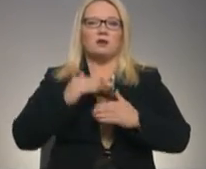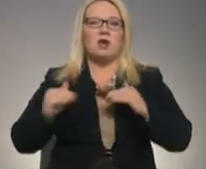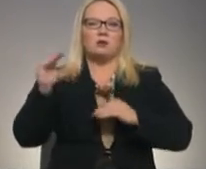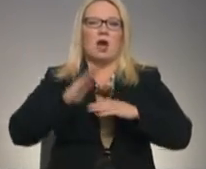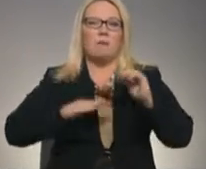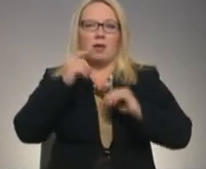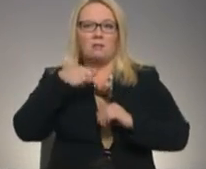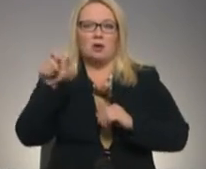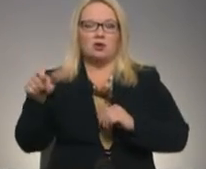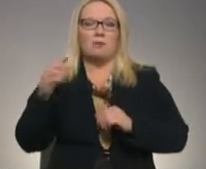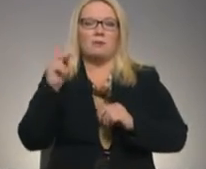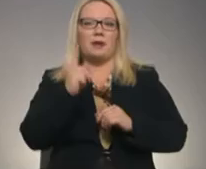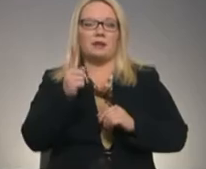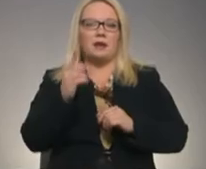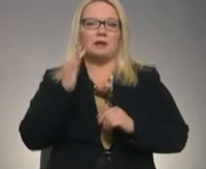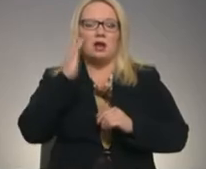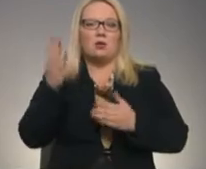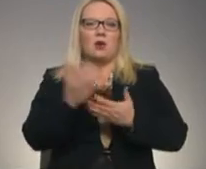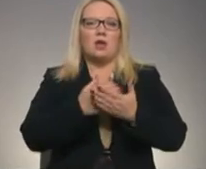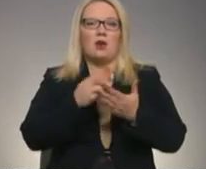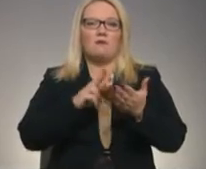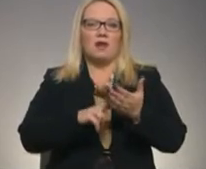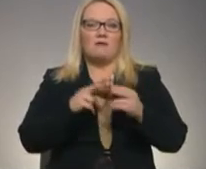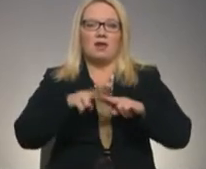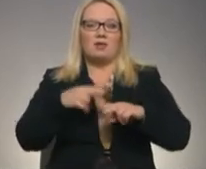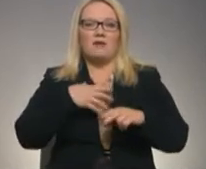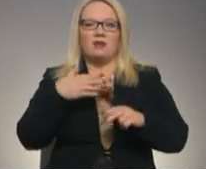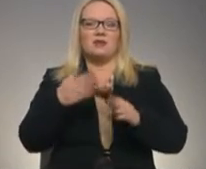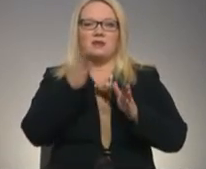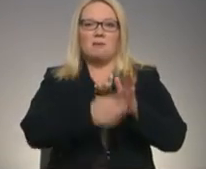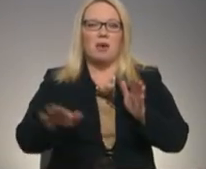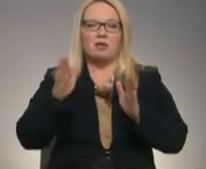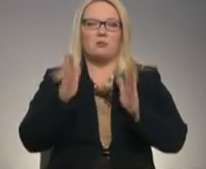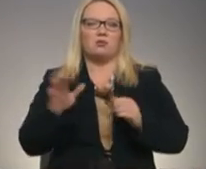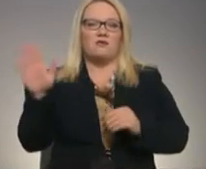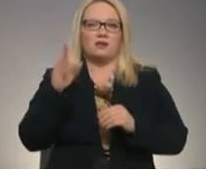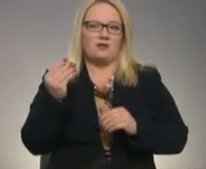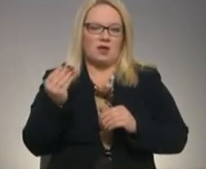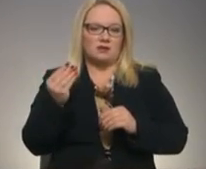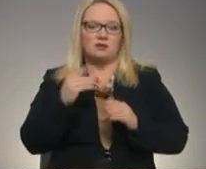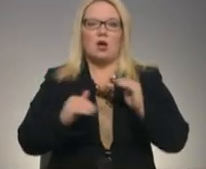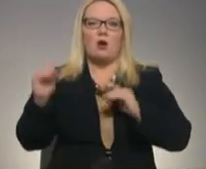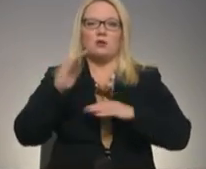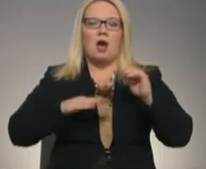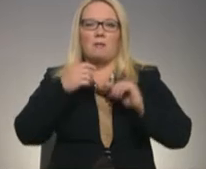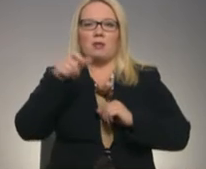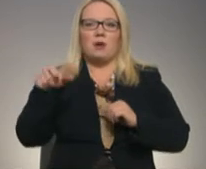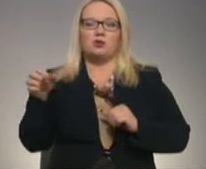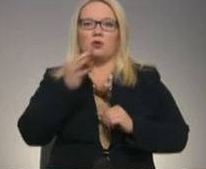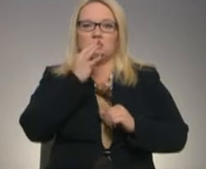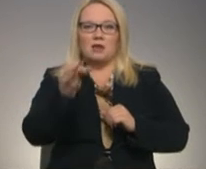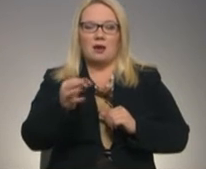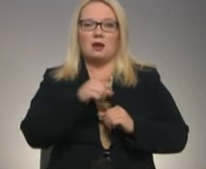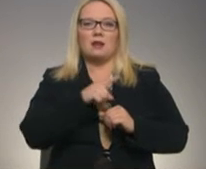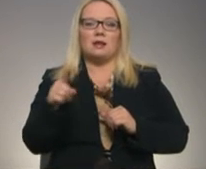brīdināt, ka cerēto ieņēmu un vietām naksies saskarties ar pamatīgu bedri valsts finansēs. Augstas valsts amatpersonas saka, ka, ja